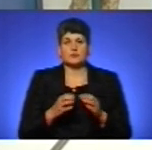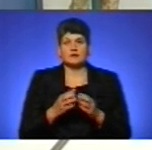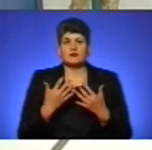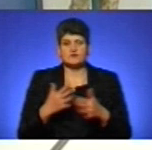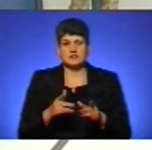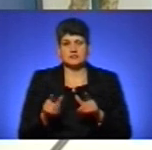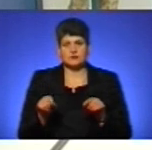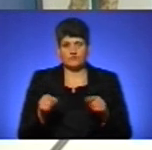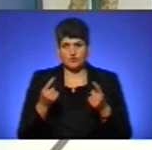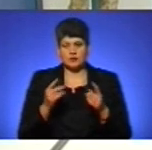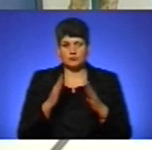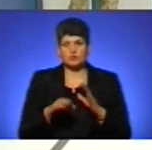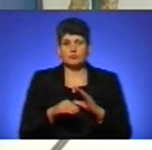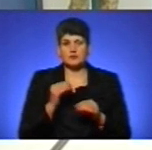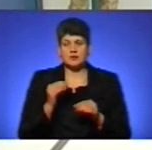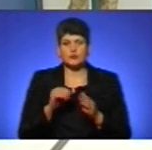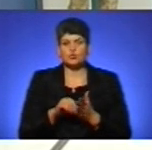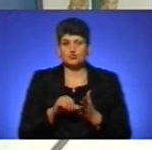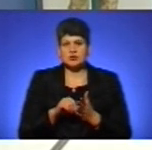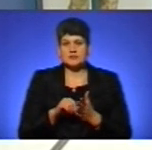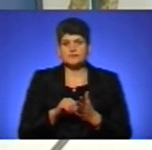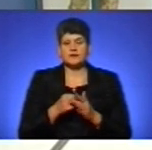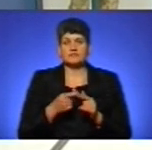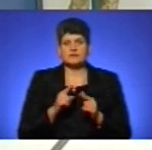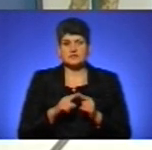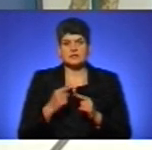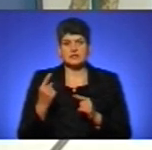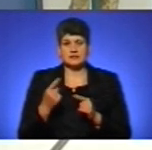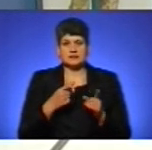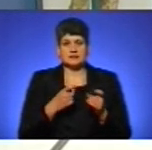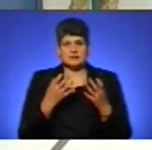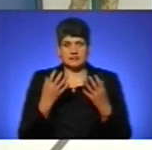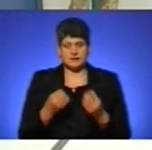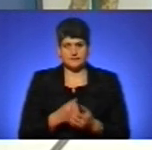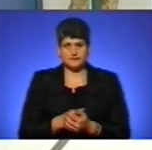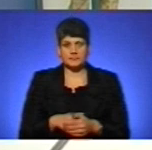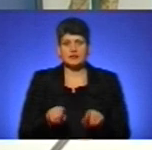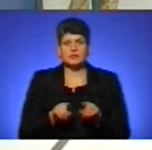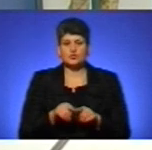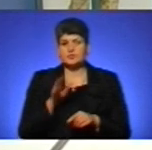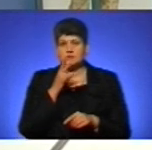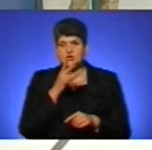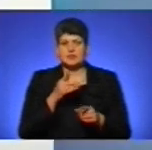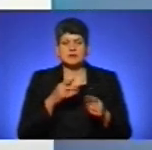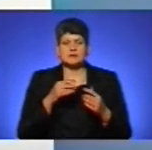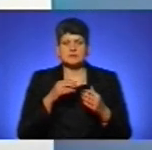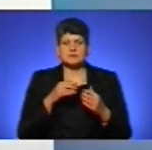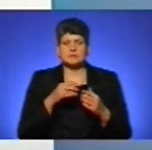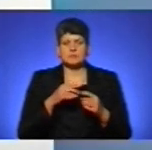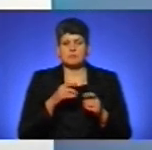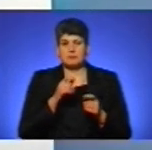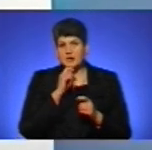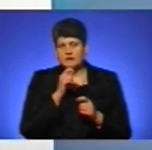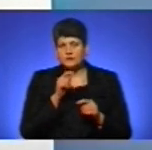І будете берати безпосередню участь у цих єдиних стрілецьких днях. Також під час брифінгу ви повідомили про те, що